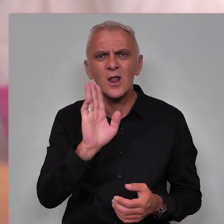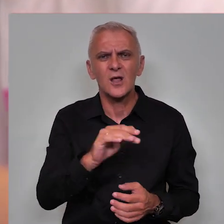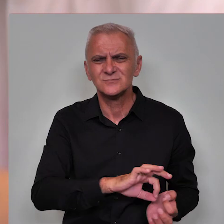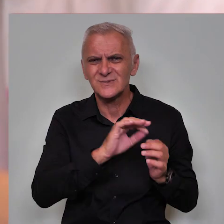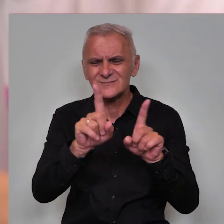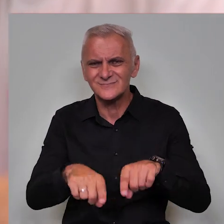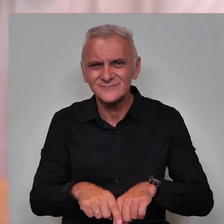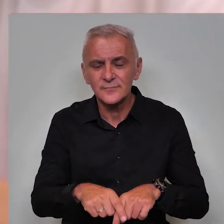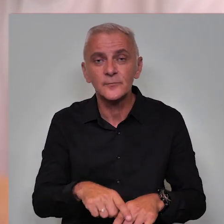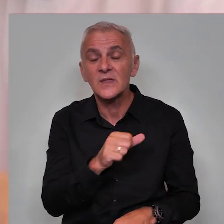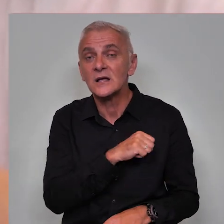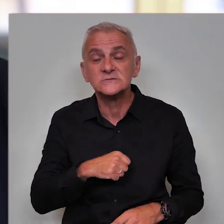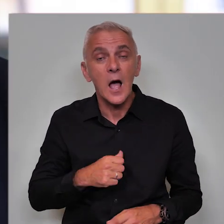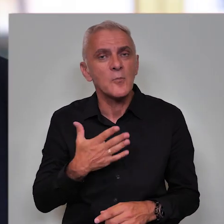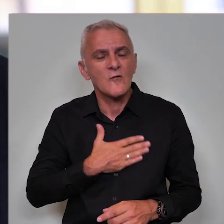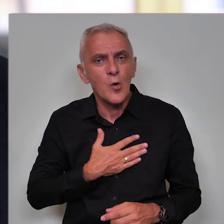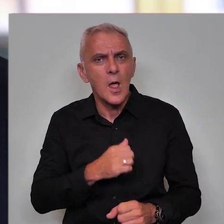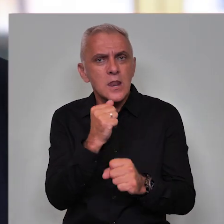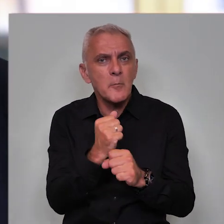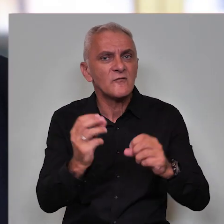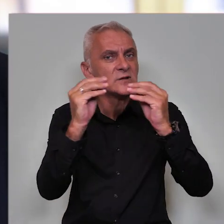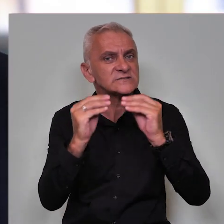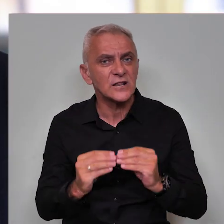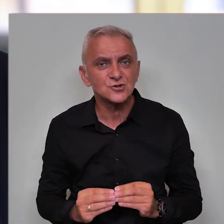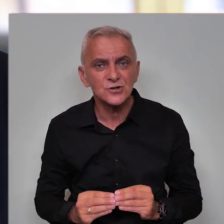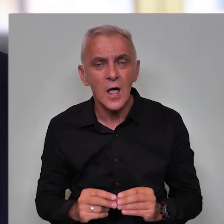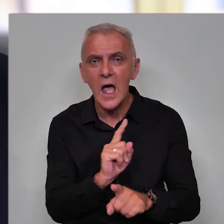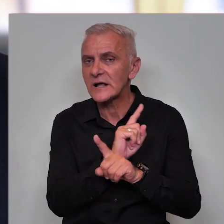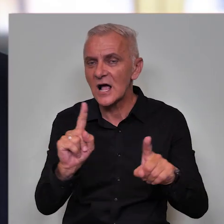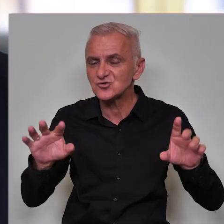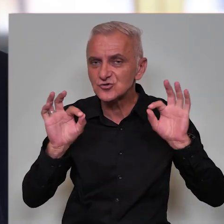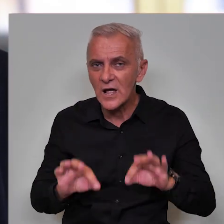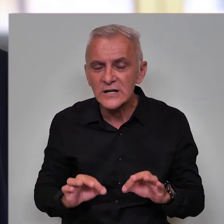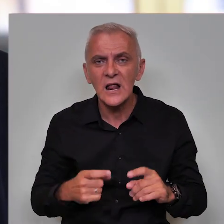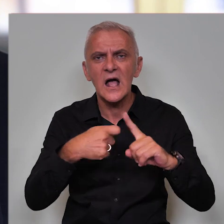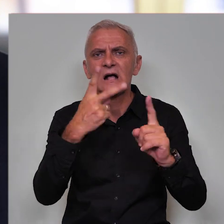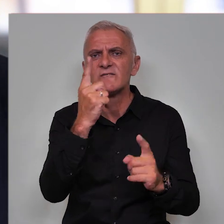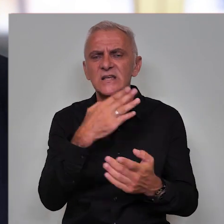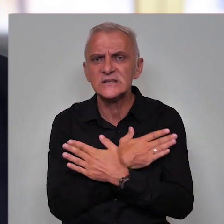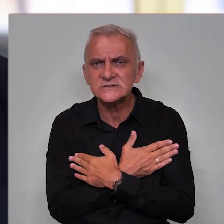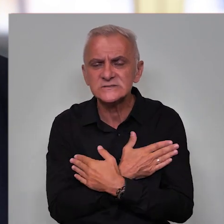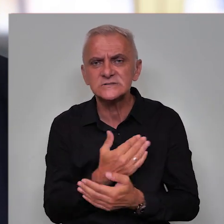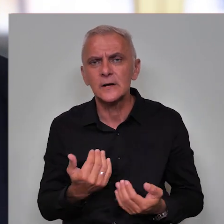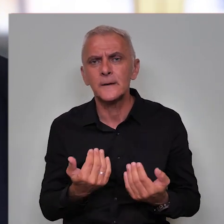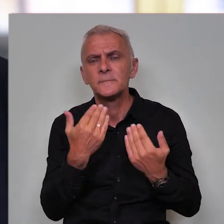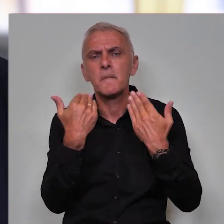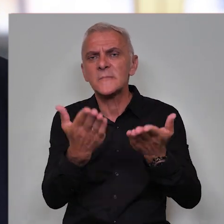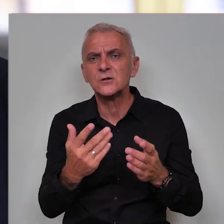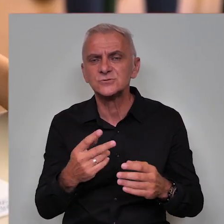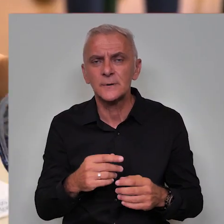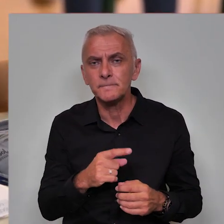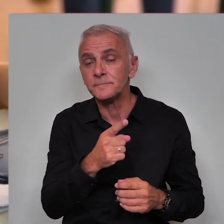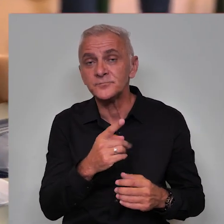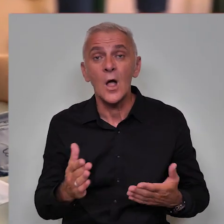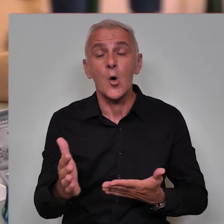ustavljenog nastavnog procesa. Sami voli krivati sadržaje i različite igrce ili kvizove, predloške u Boardmakeru